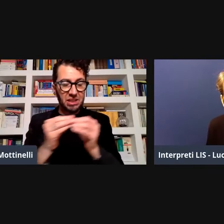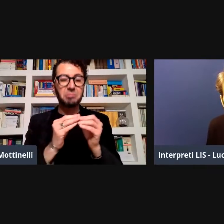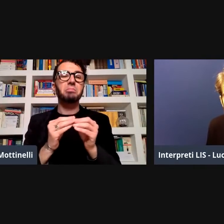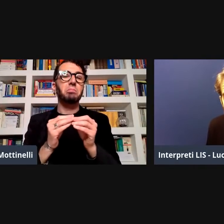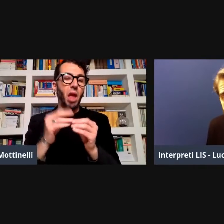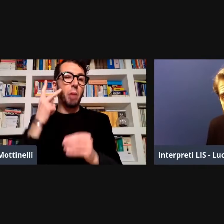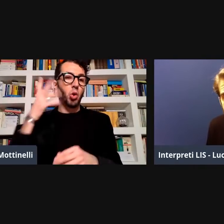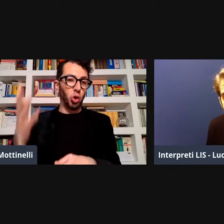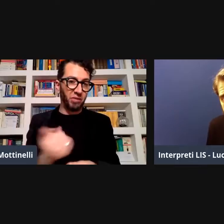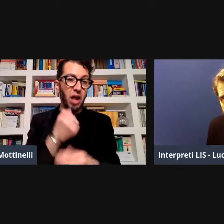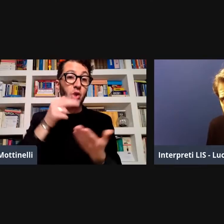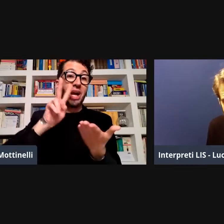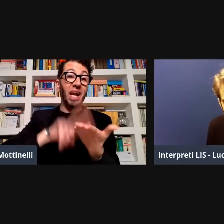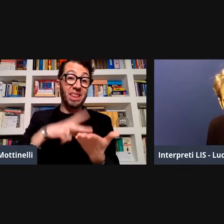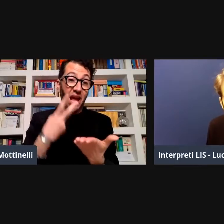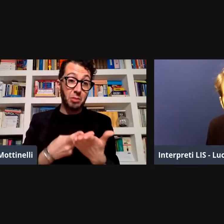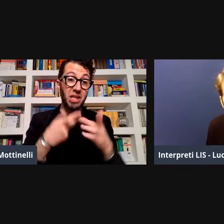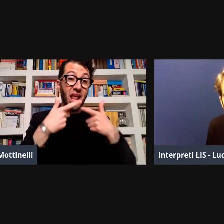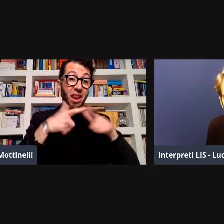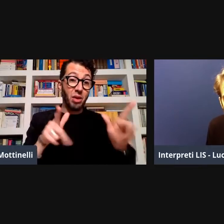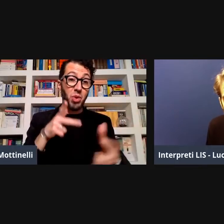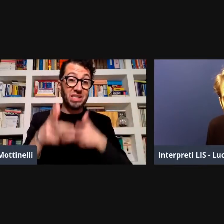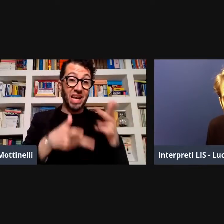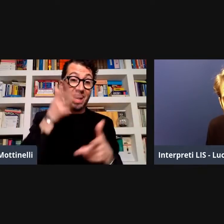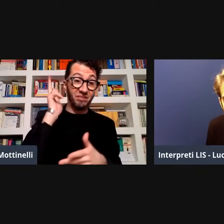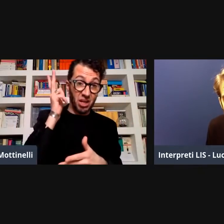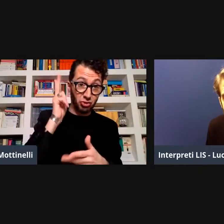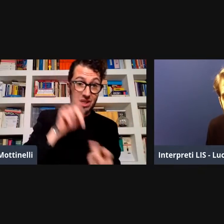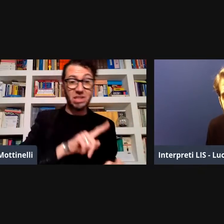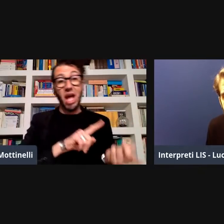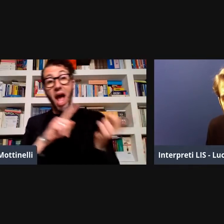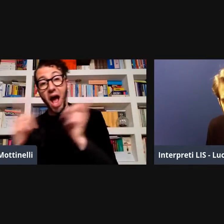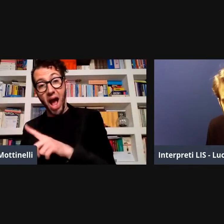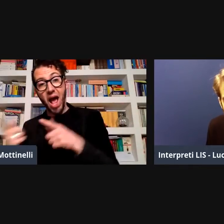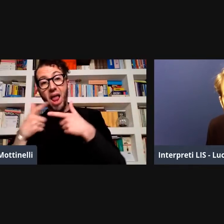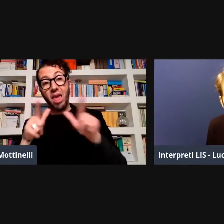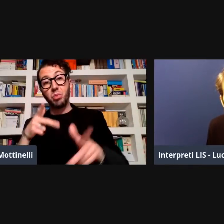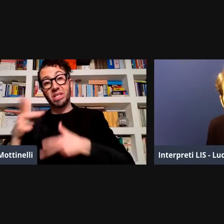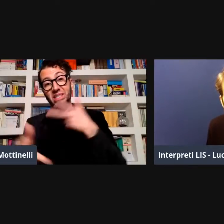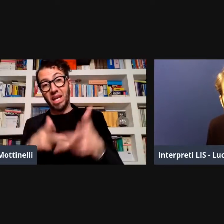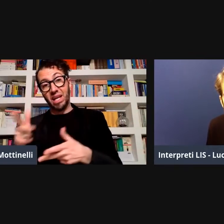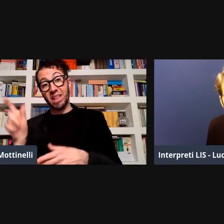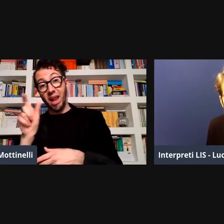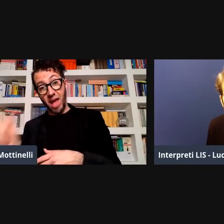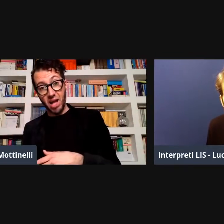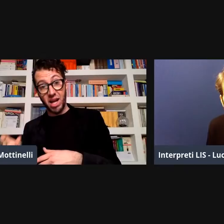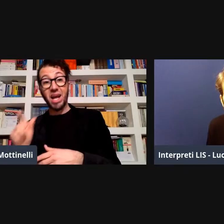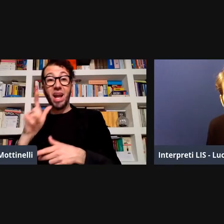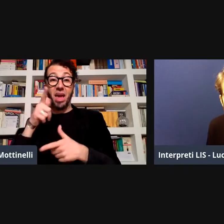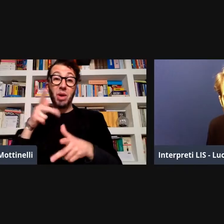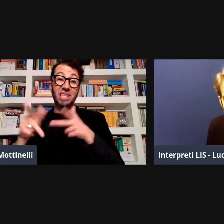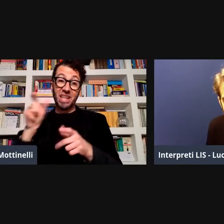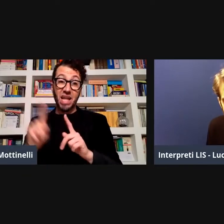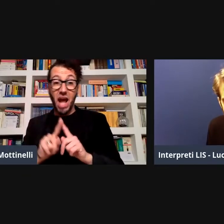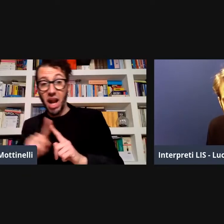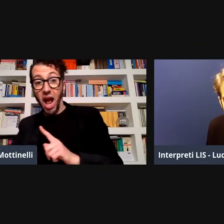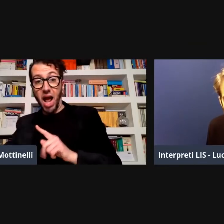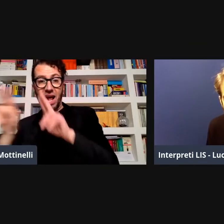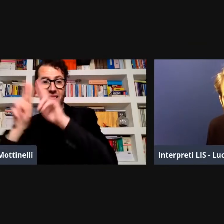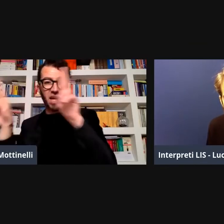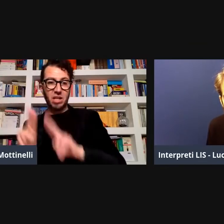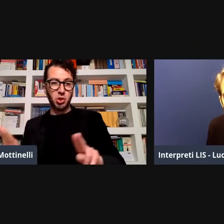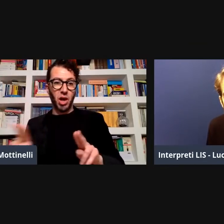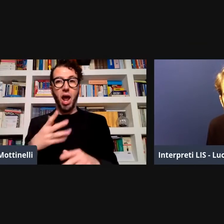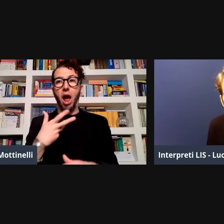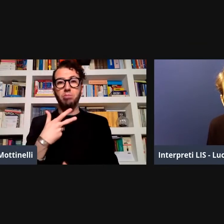in lingua dei segni francese quindi stiamo trovando un modo abbiamo trovato un interprete di lingua dei segni francese che traduce lingua dei segni italiana